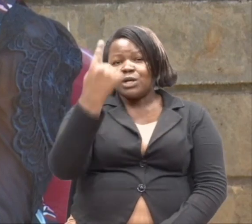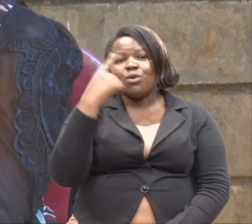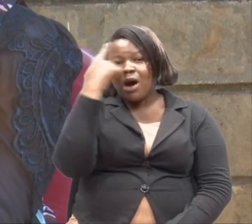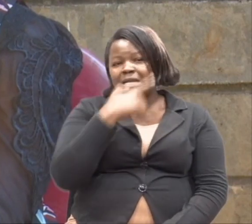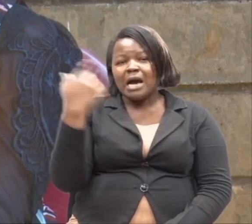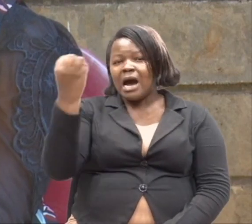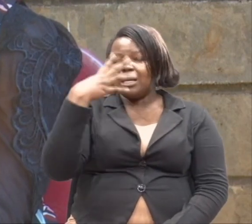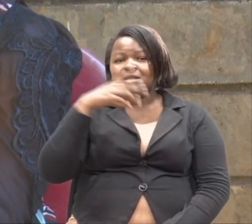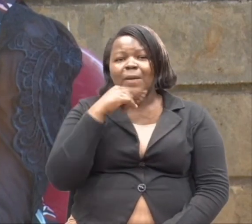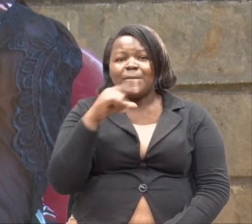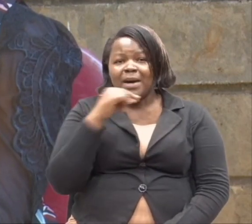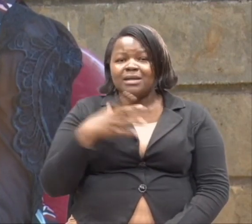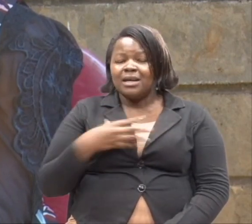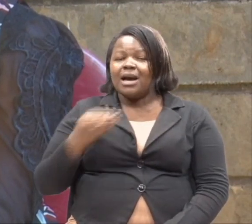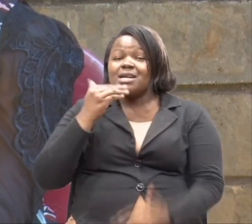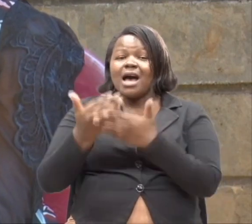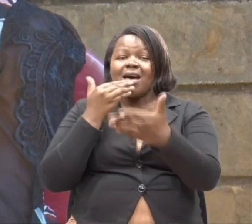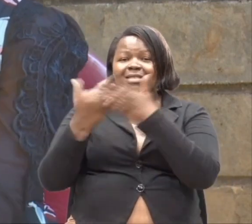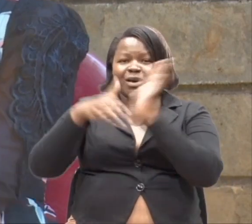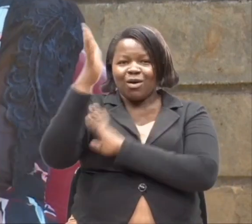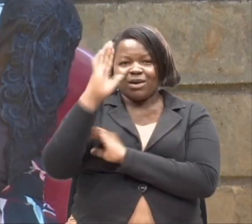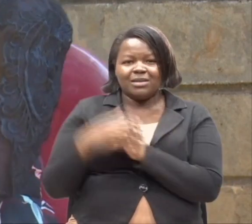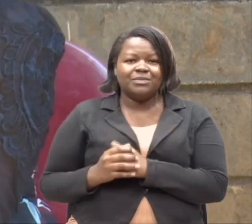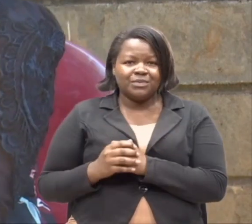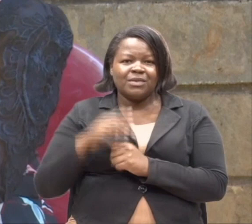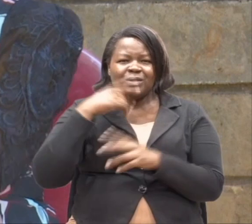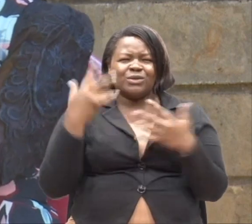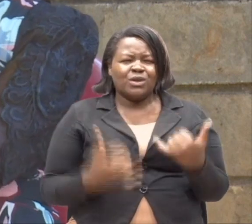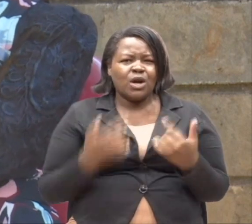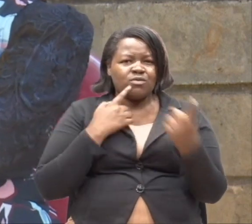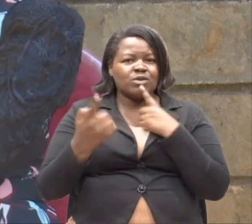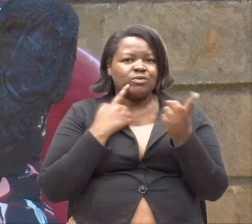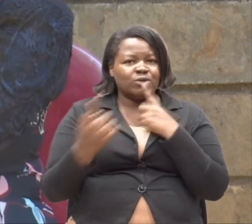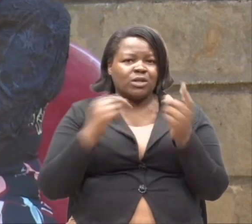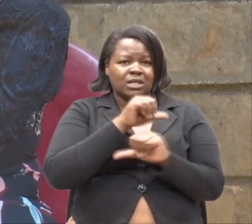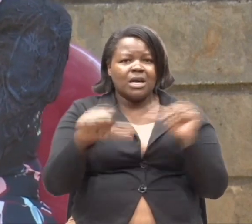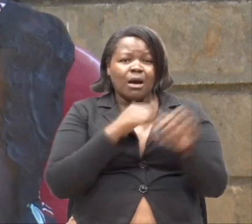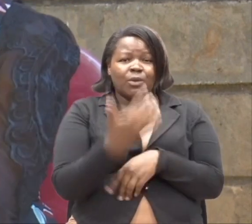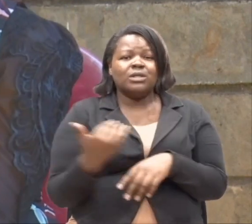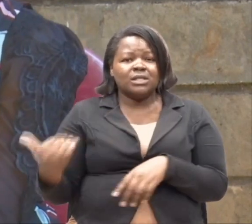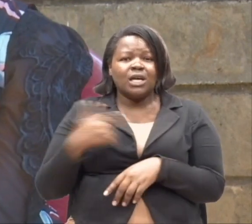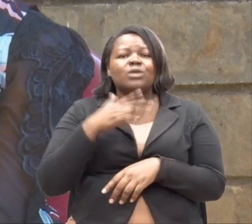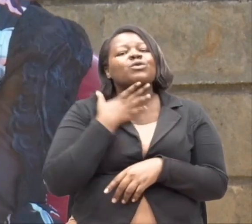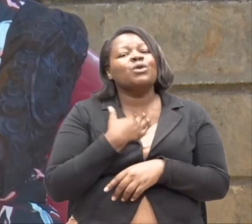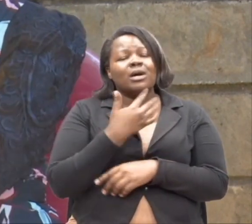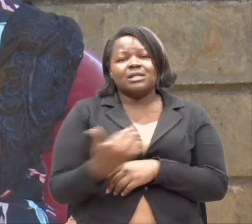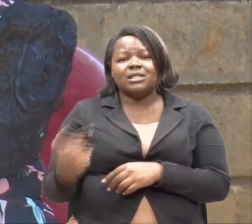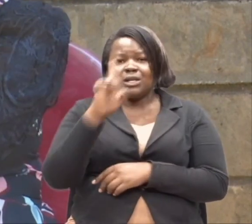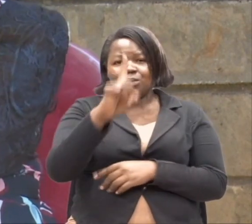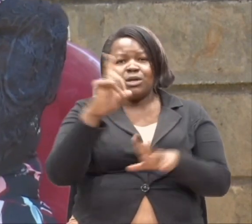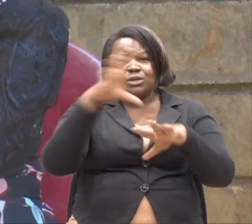man. Yenashukuru mungu kwa hiyo. Na umurungirelia jambo ya mtoto kukitaka hata mtoto wako moza.